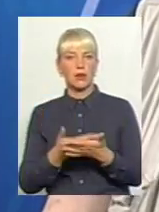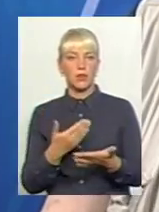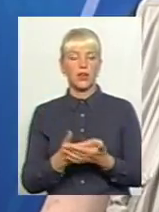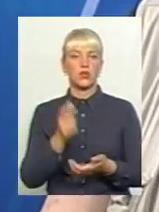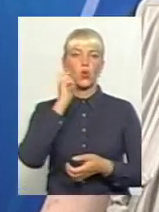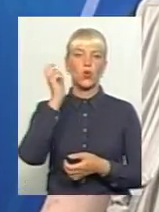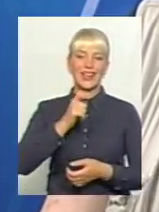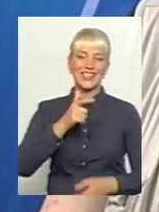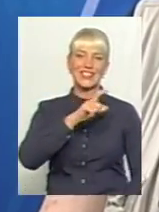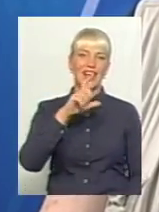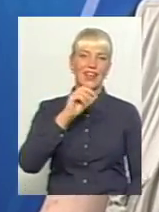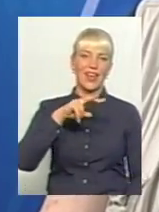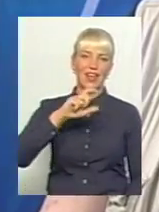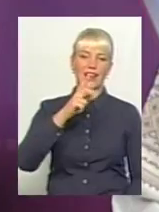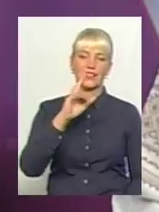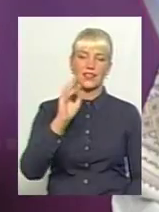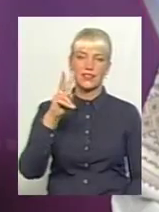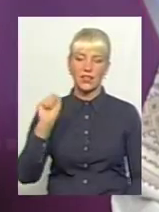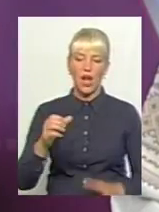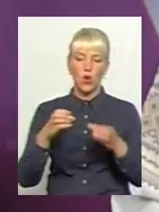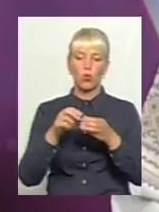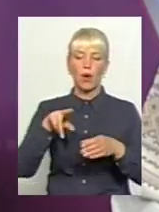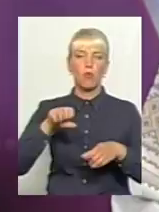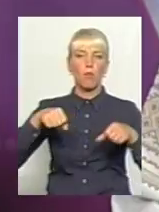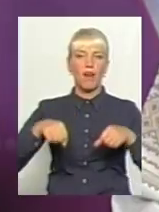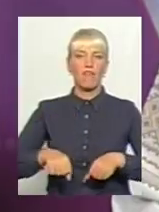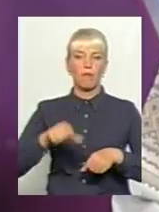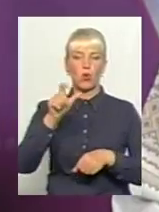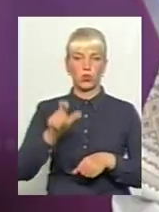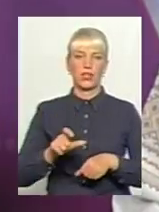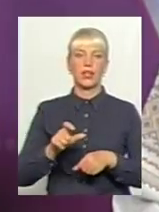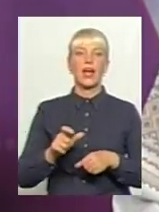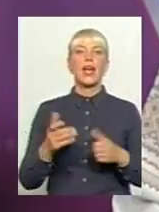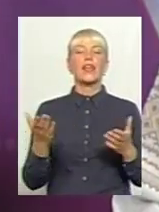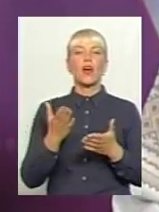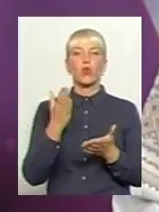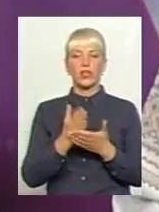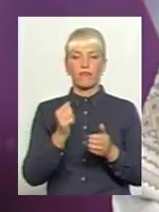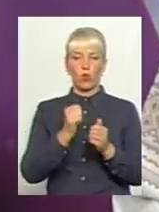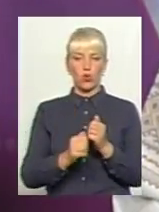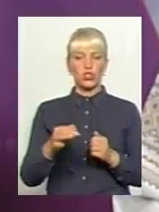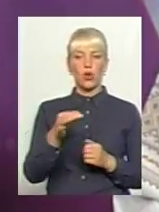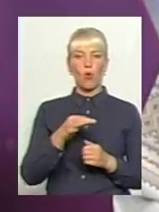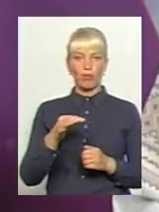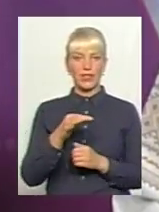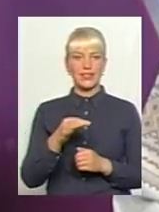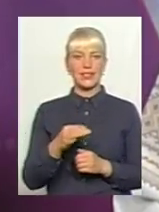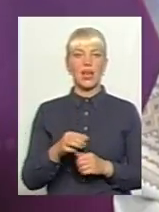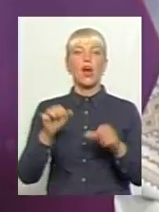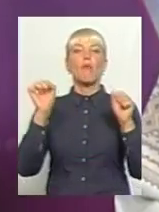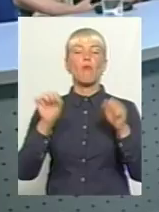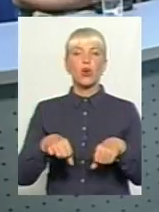української гельсінської групи по правам людини, приємної, якої є в кожної області. Можна